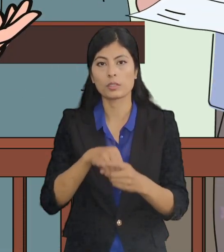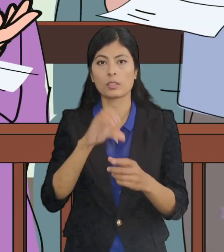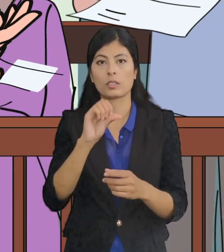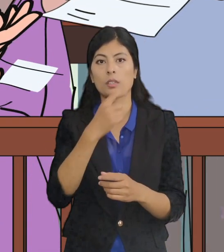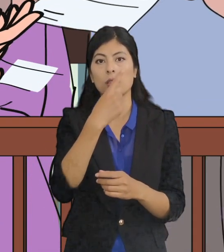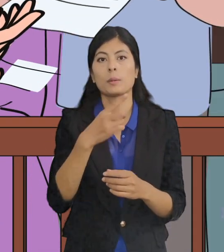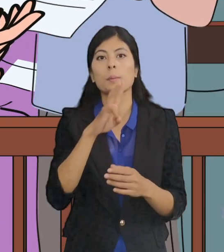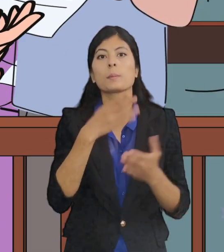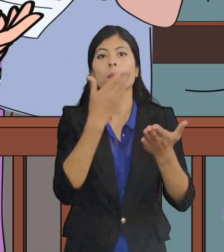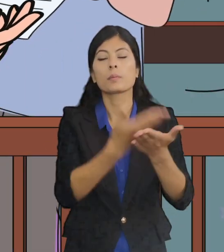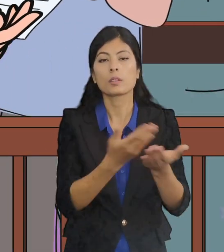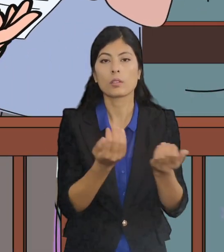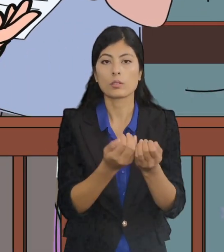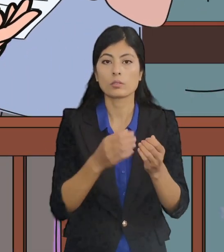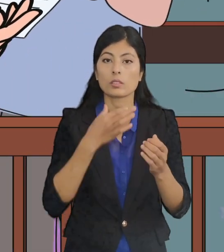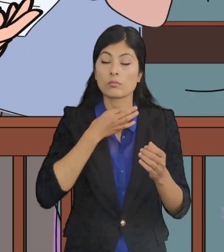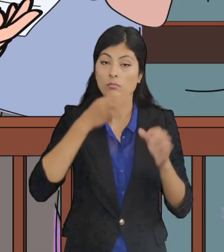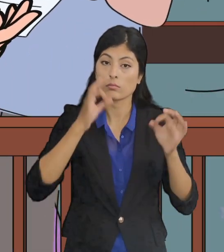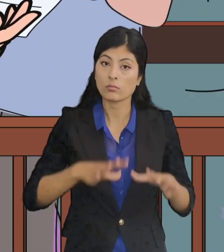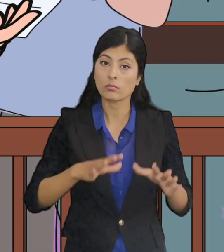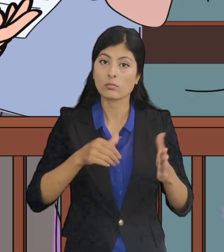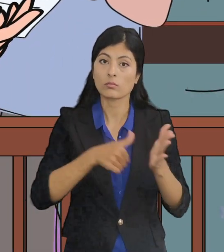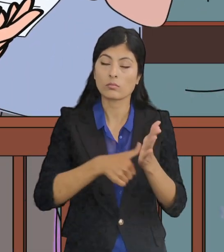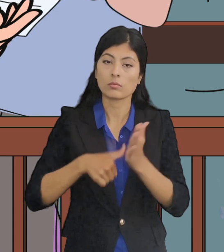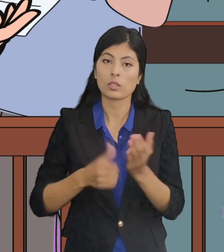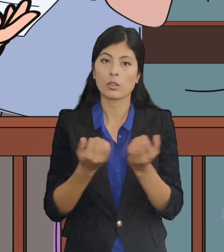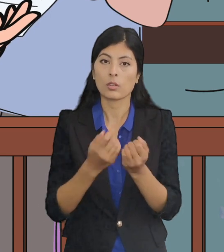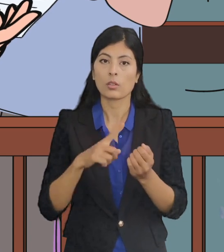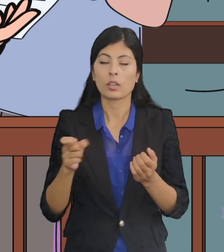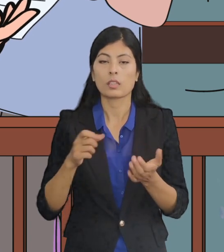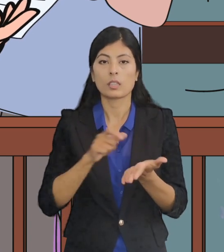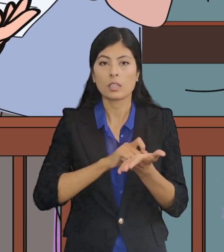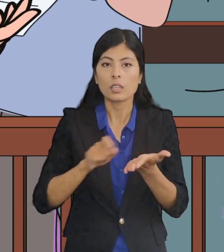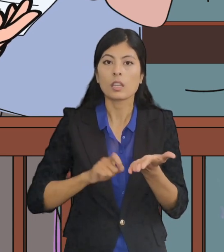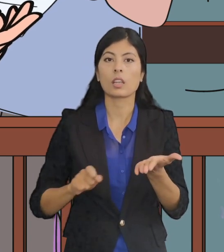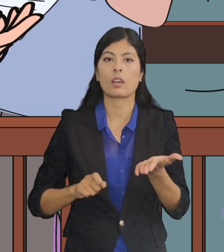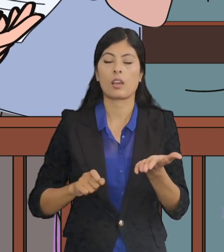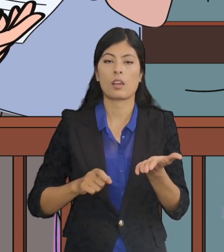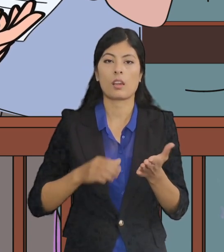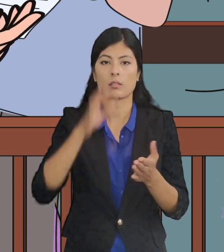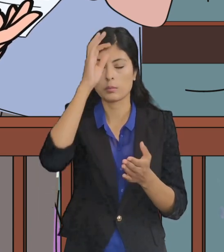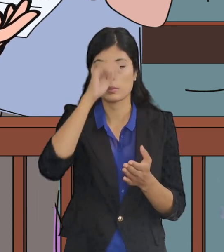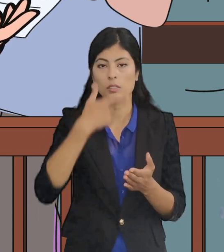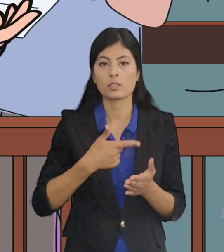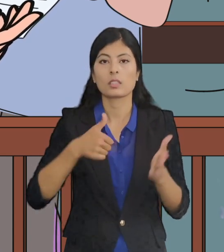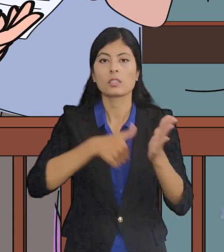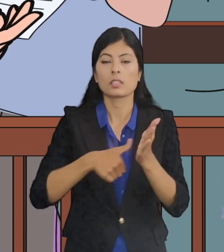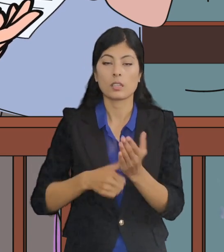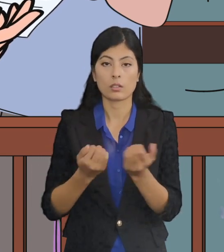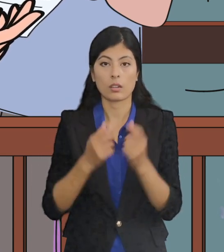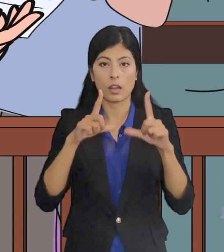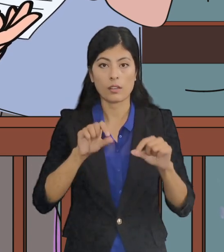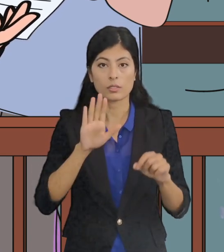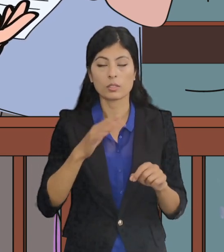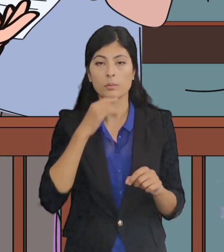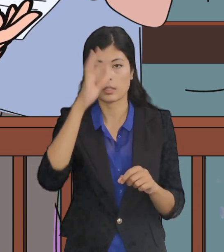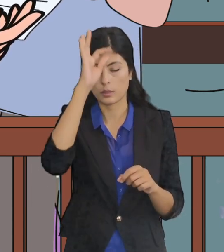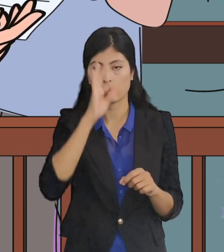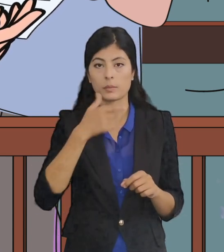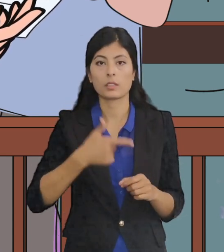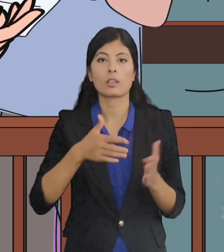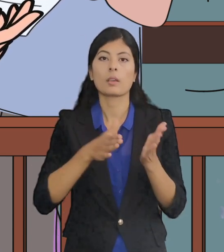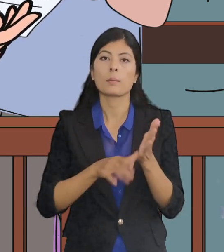पेस भेल कोनो लिखित के सत्यता के जांच करेके लेल रेखा वा हंस्ताग्षाद विशेशक गे द्वरा जांच कर बनाई जरूरी देखला पर